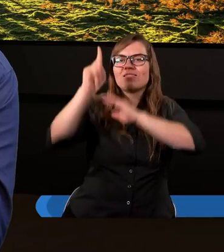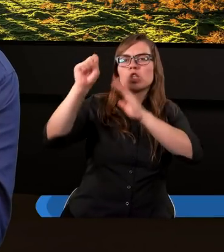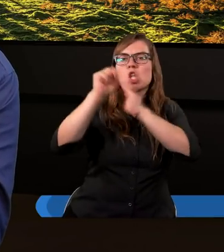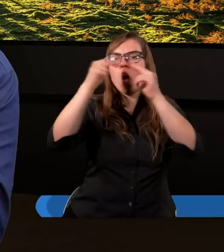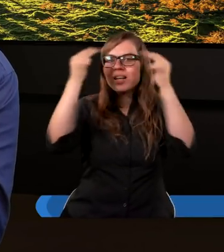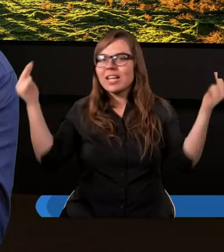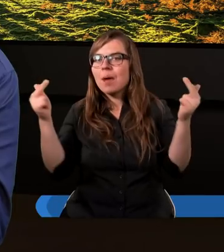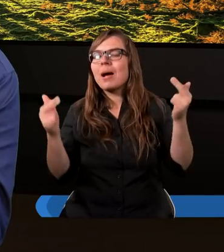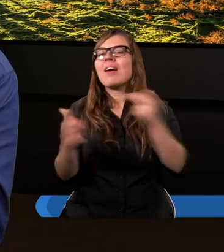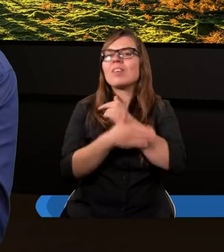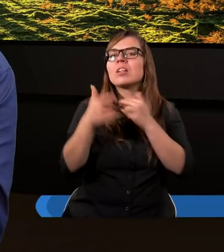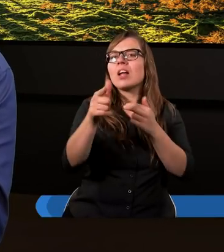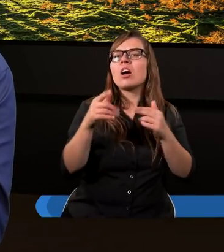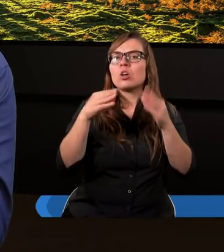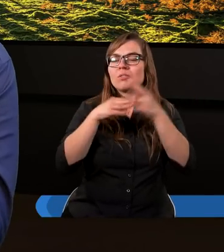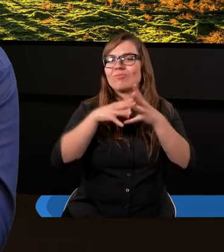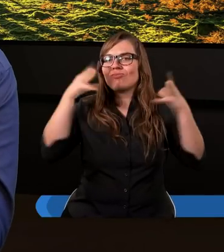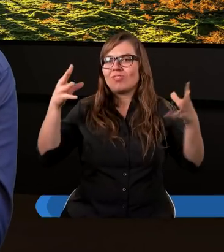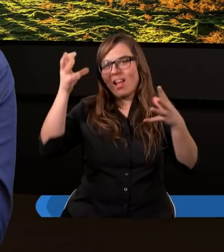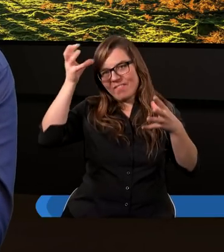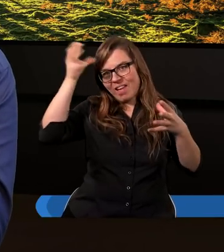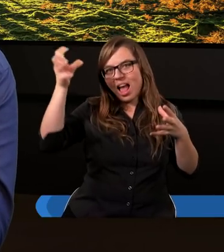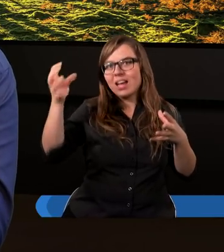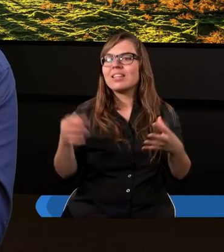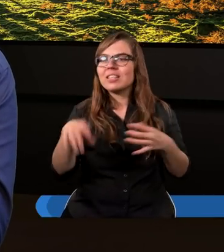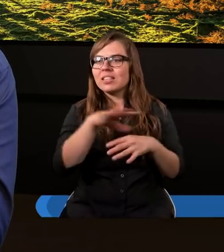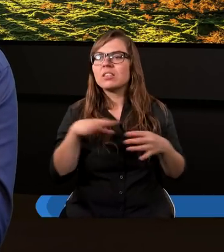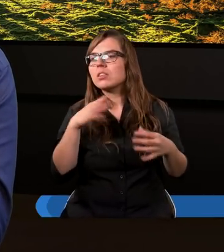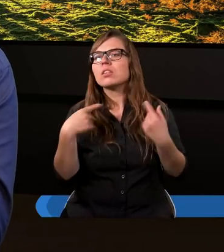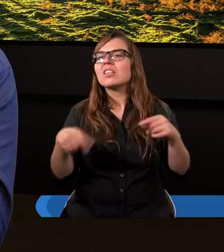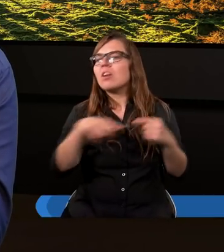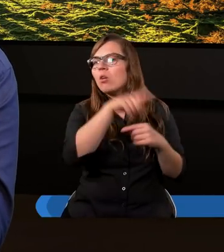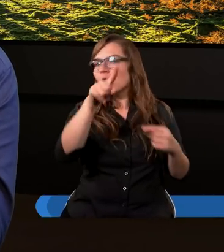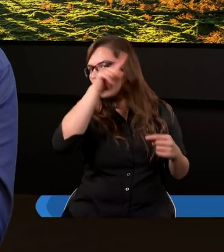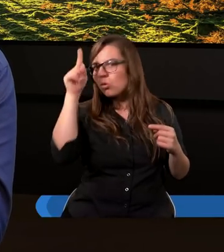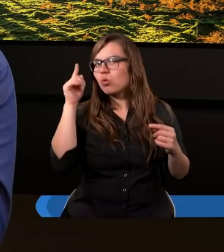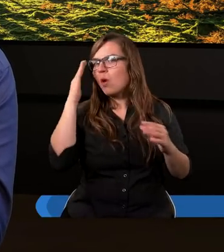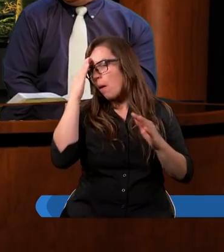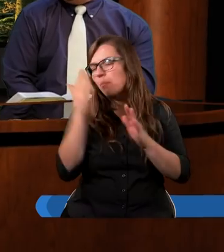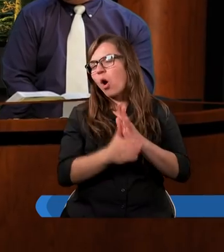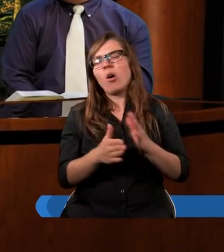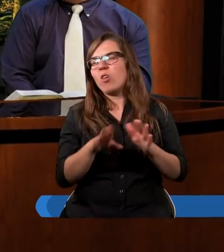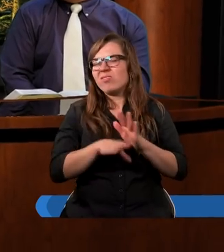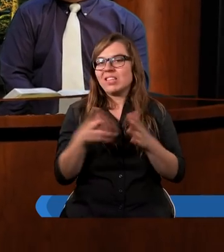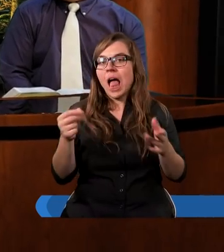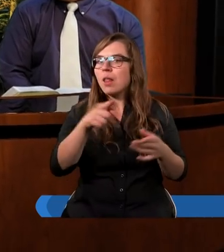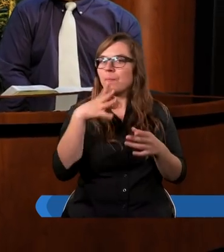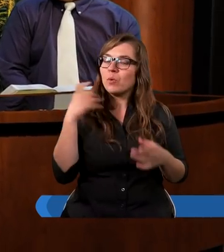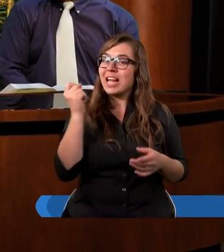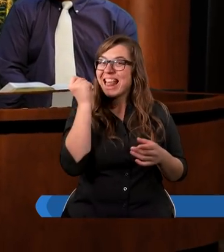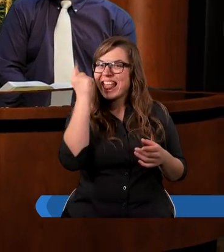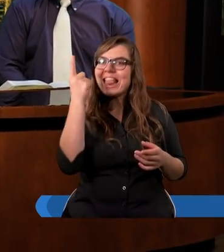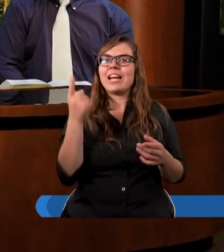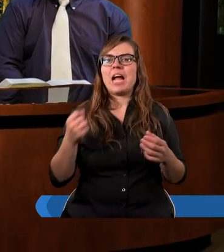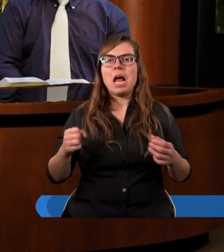wymagało dość dużego nakładu wiedzy. Prawda? Także ci ludzie byli, to nie byli ludzie prości, to byli ludzie inteligentni, byli ludzie